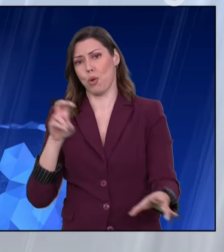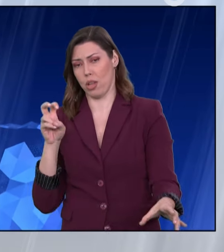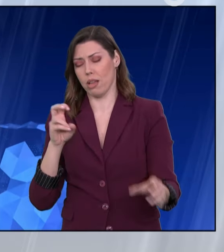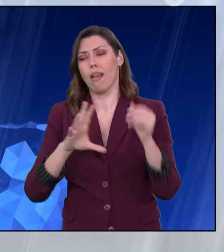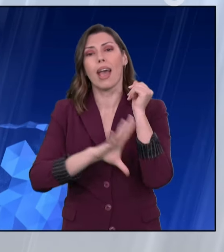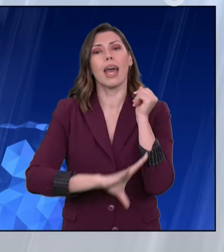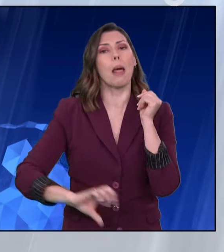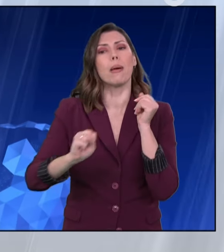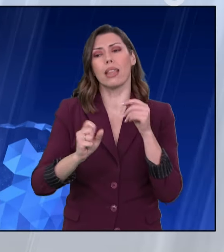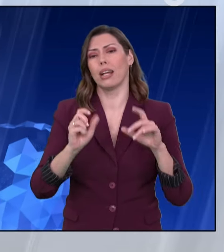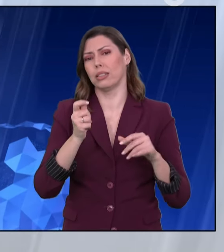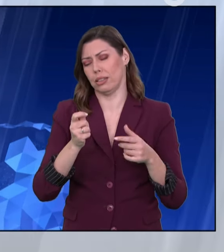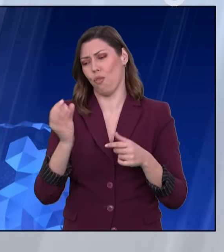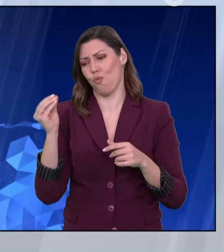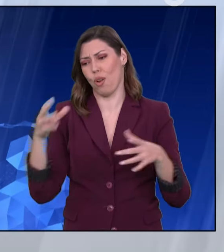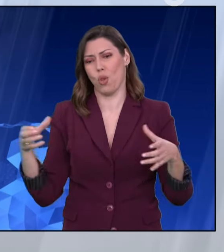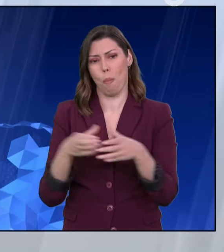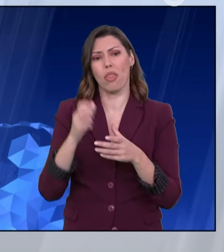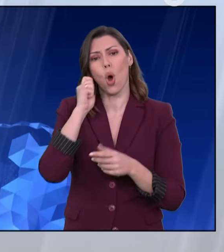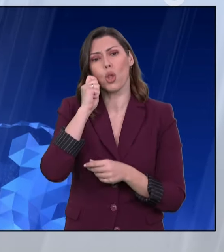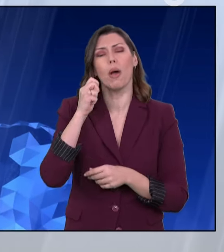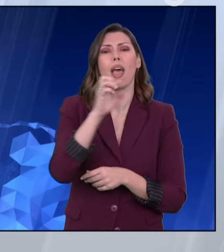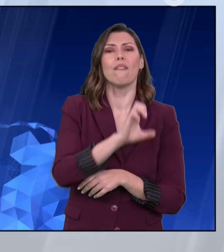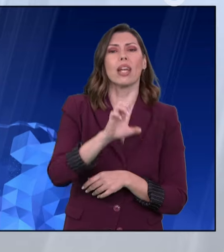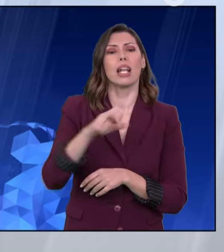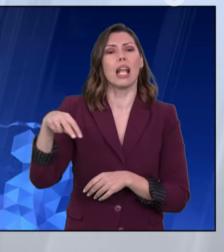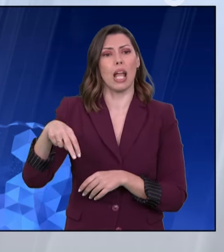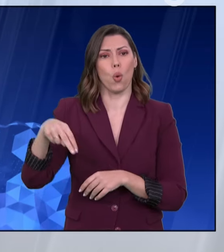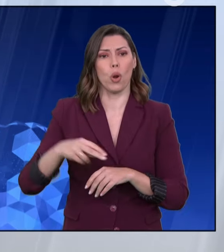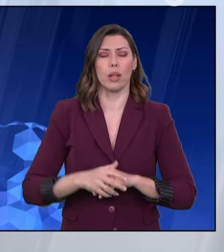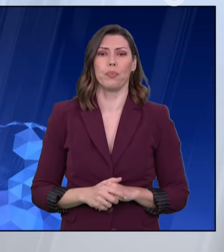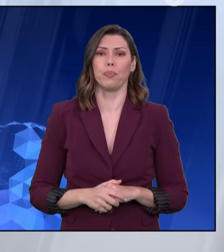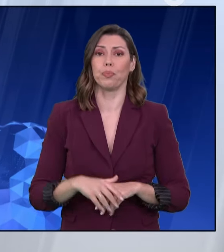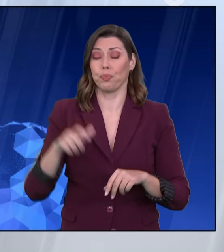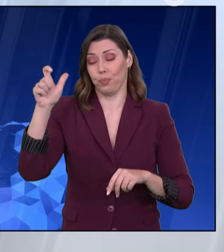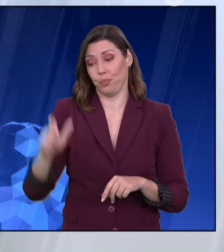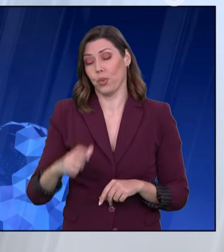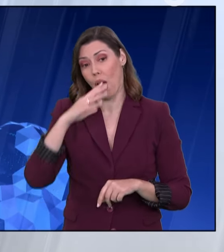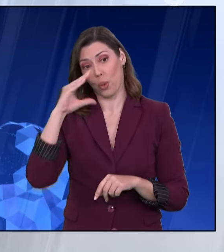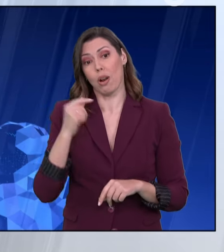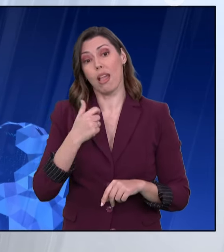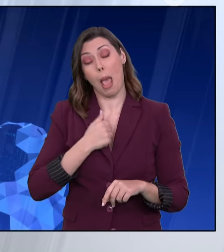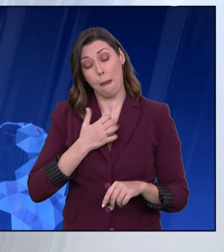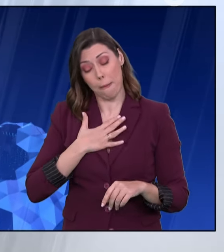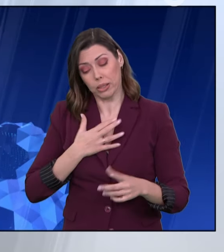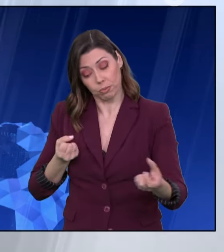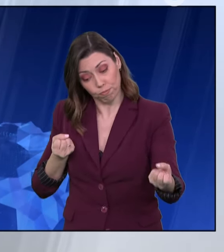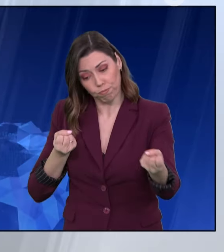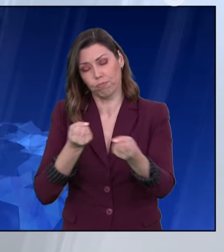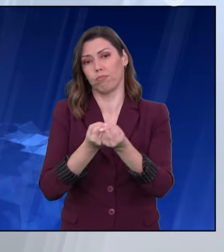κοινοβουλευτικής ομάδας του κόμματος, Ευαγγελία Λιακούλη. Στηρίζουμε, επί της αρχής, κάνουμε ένα βήμα